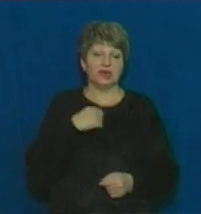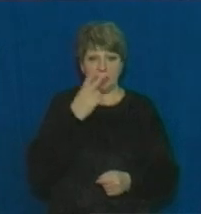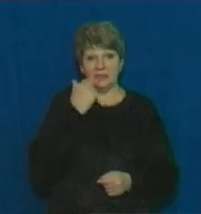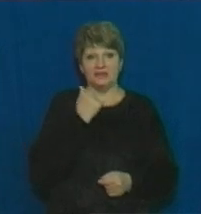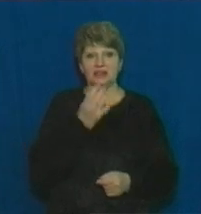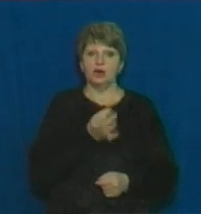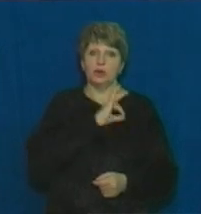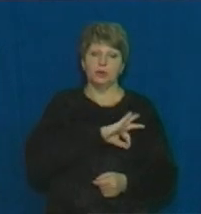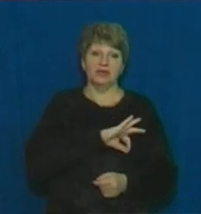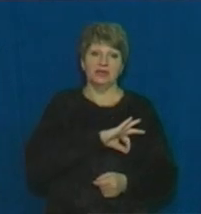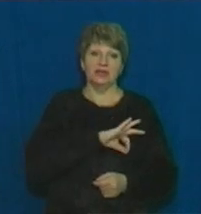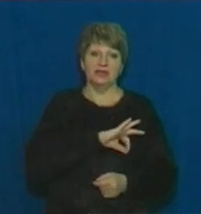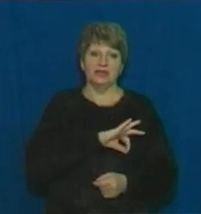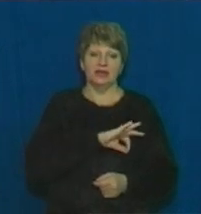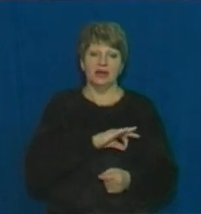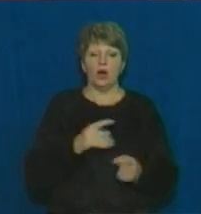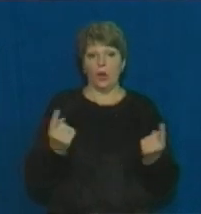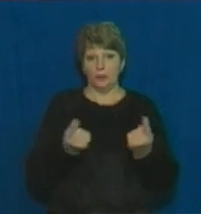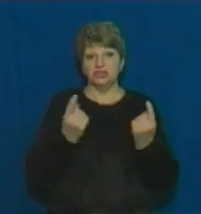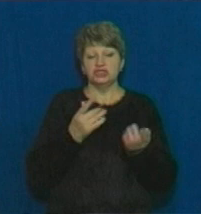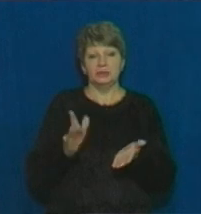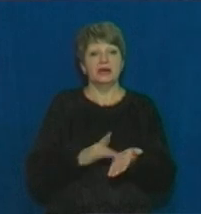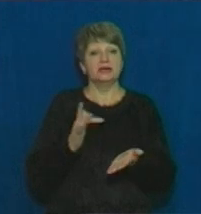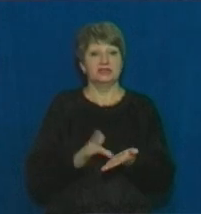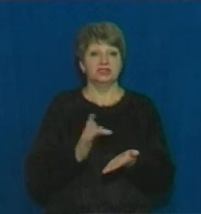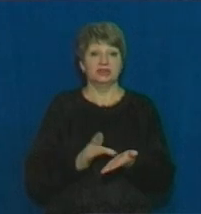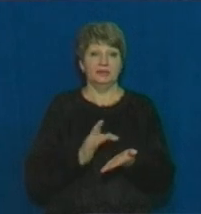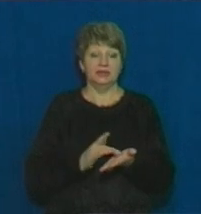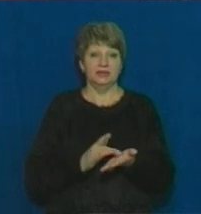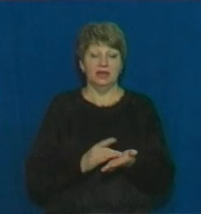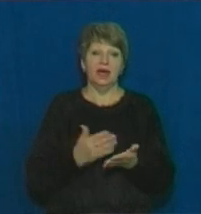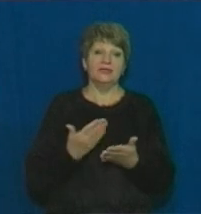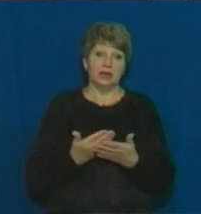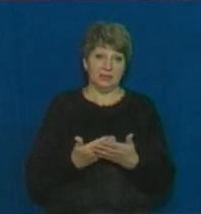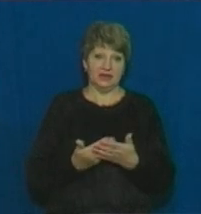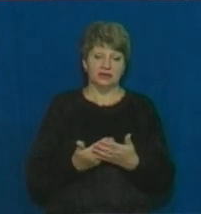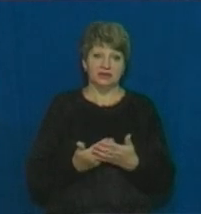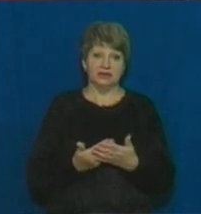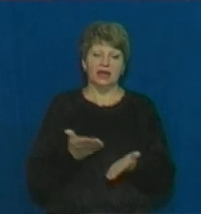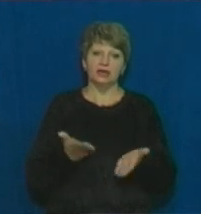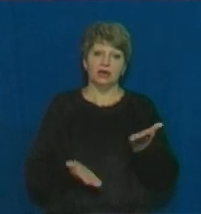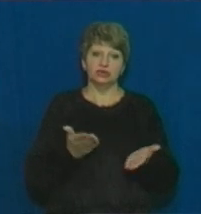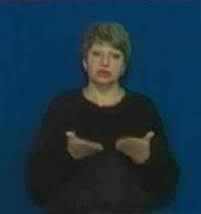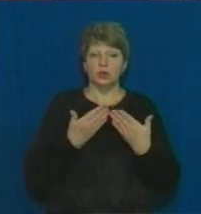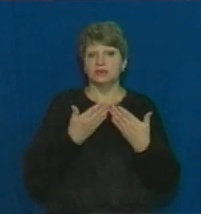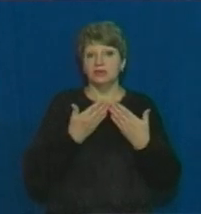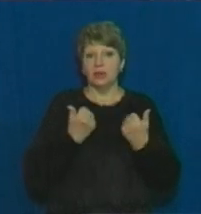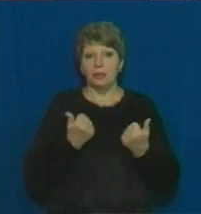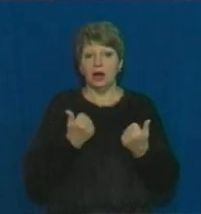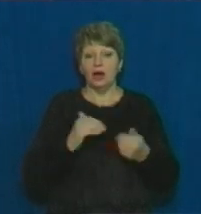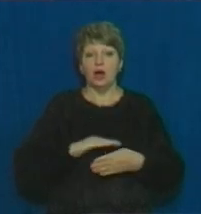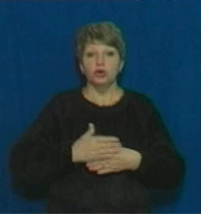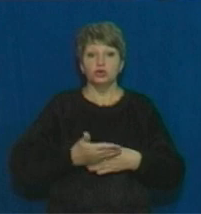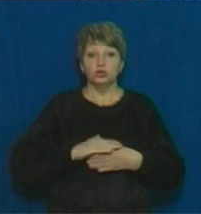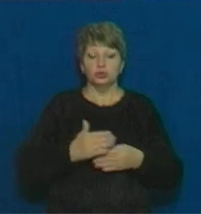такими звичайними книжками. Тому що, наприклад, якщо немає ноутбука